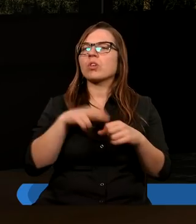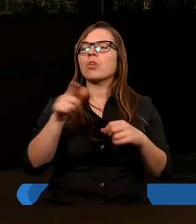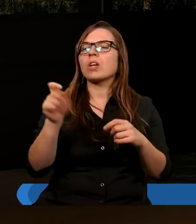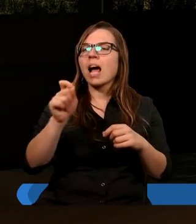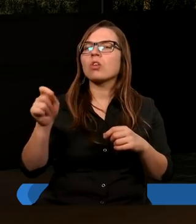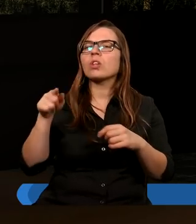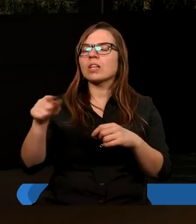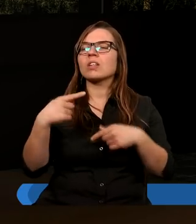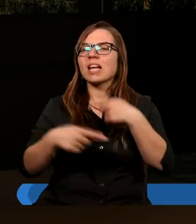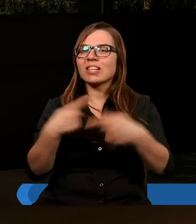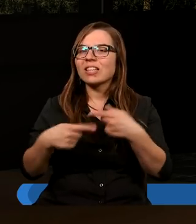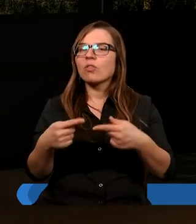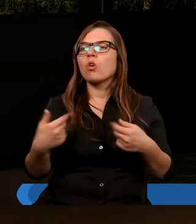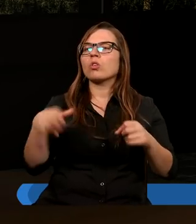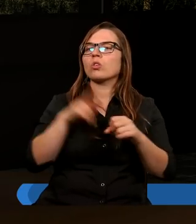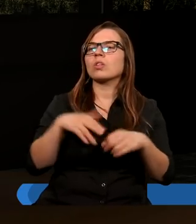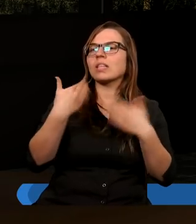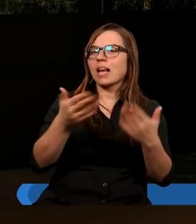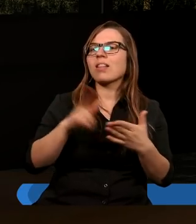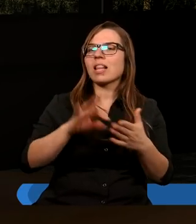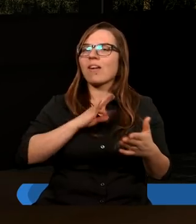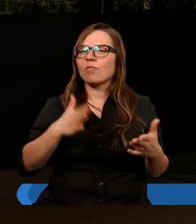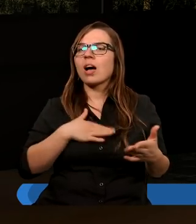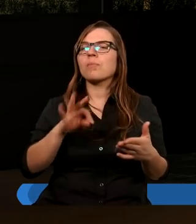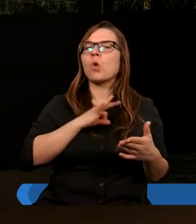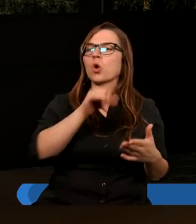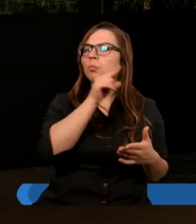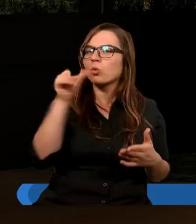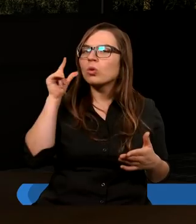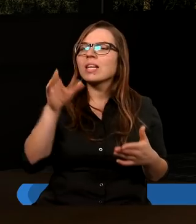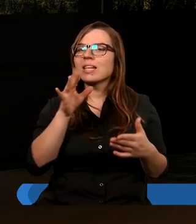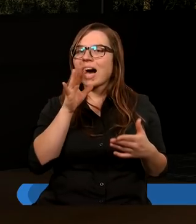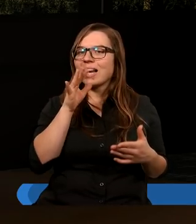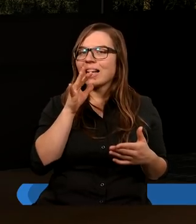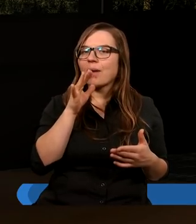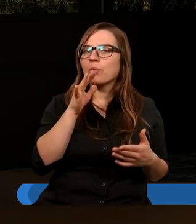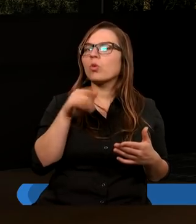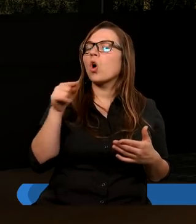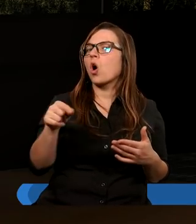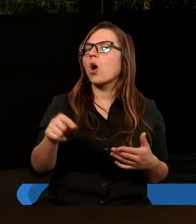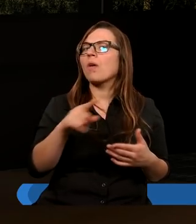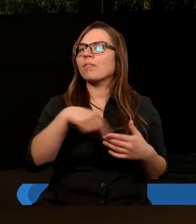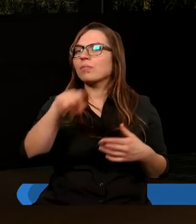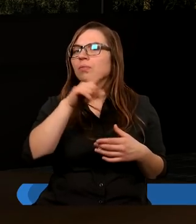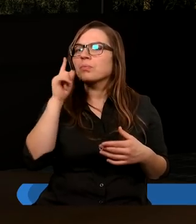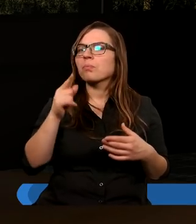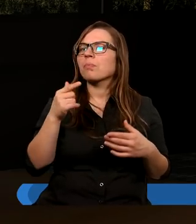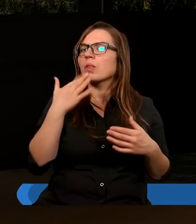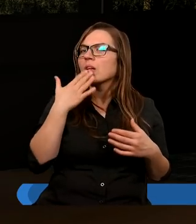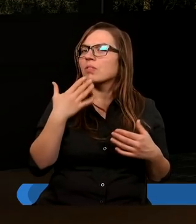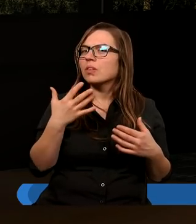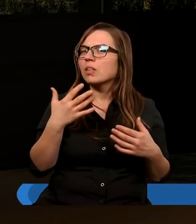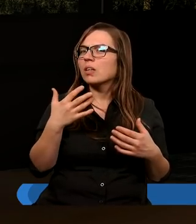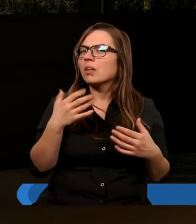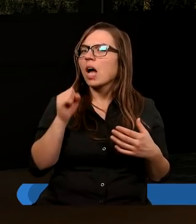naruszających dziedzictwo, które dałem na własność mojemu ludowi izraelskiemu. Oto wyrwę ich z ich ziemi,